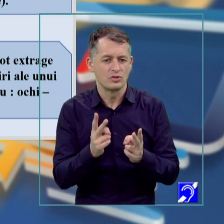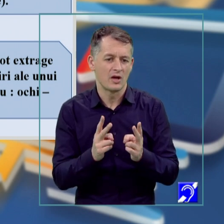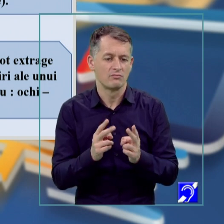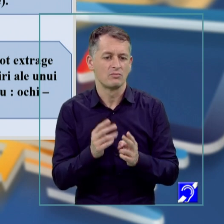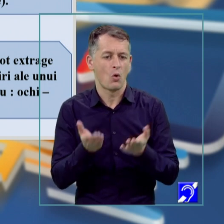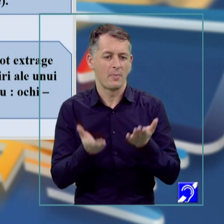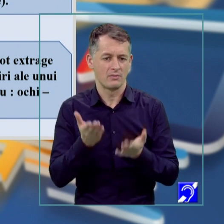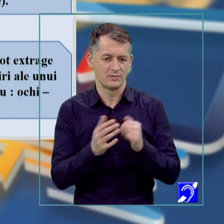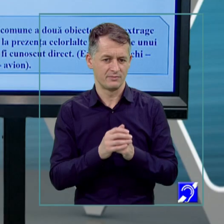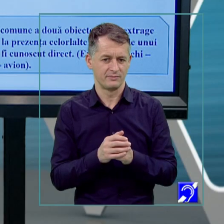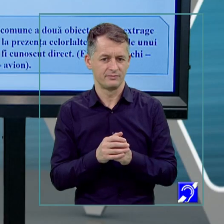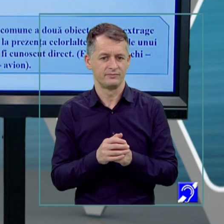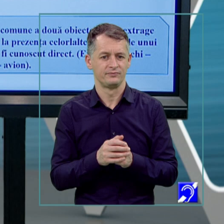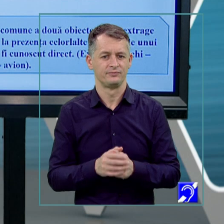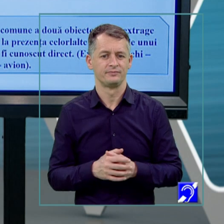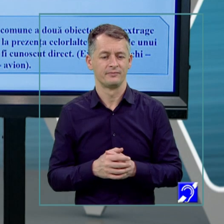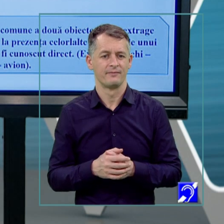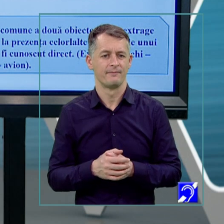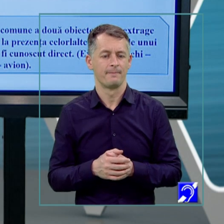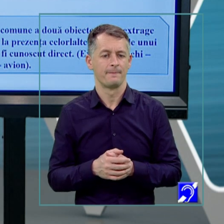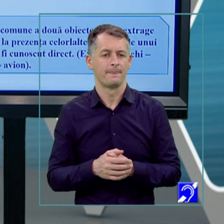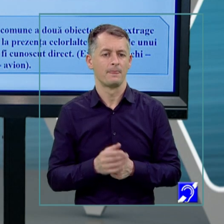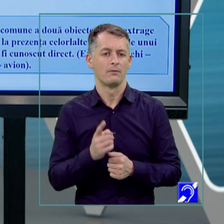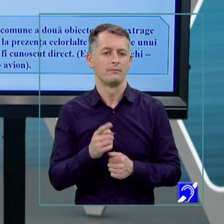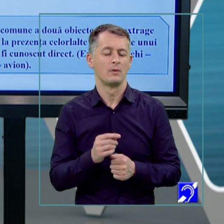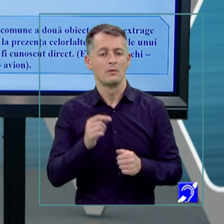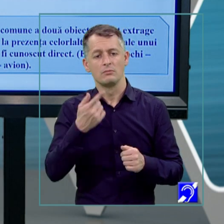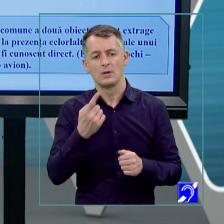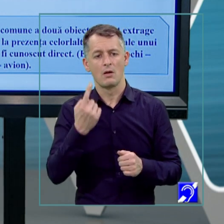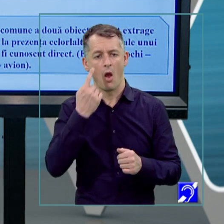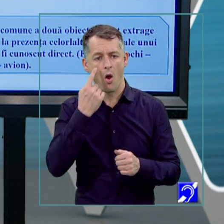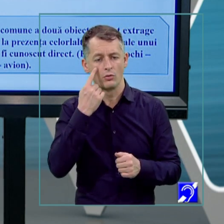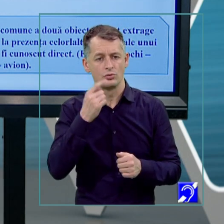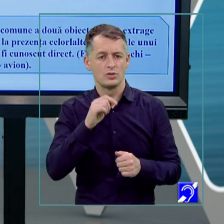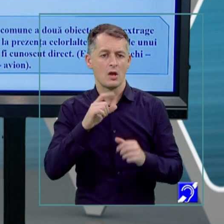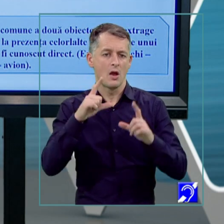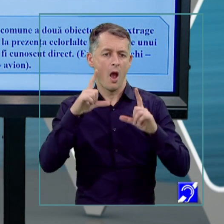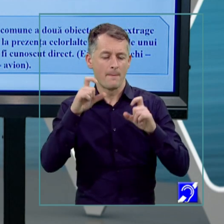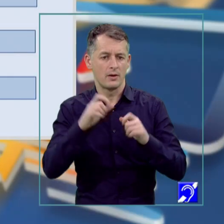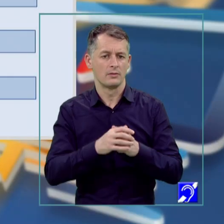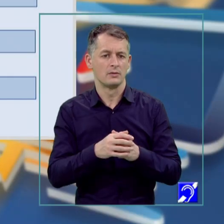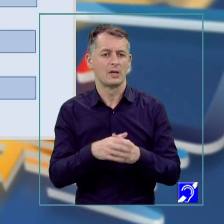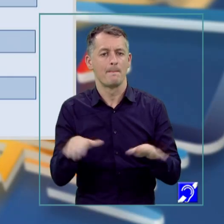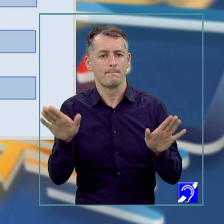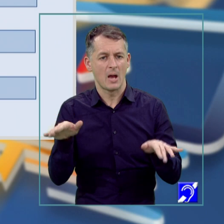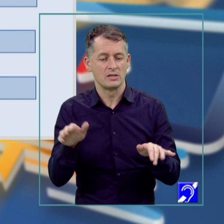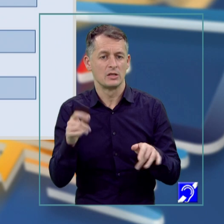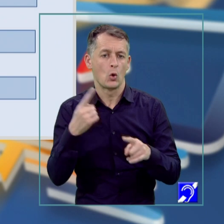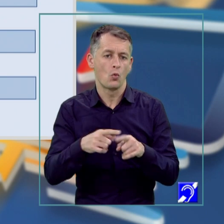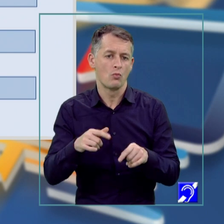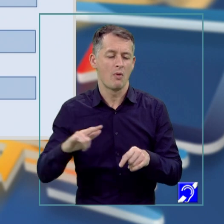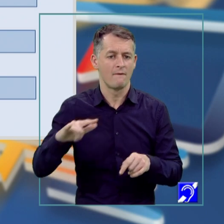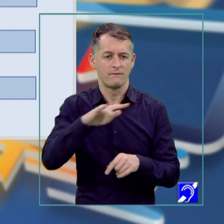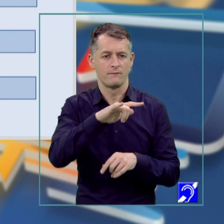mod direct. Și am făcut o analogie între ochi, aparat, foto, între pasăre, avion, tipizarea, empatie,